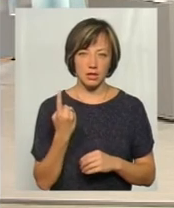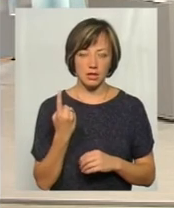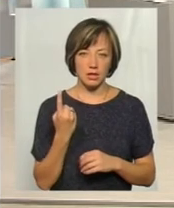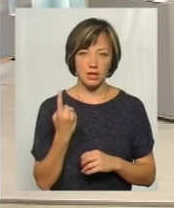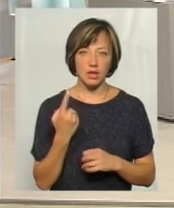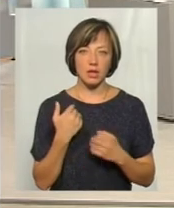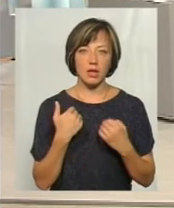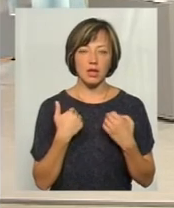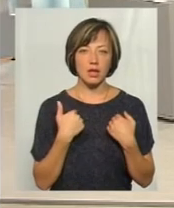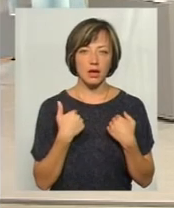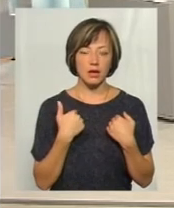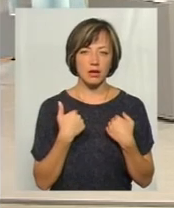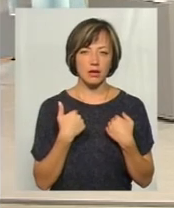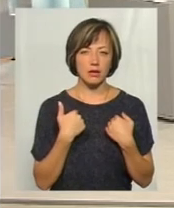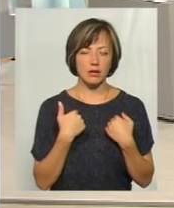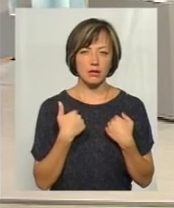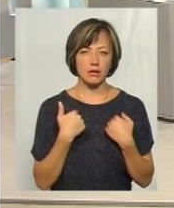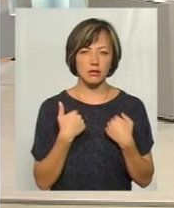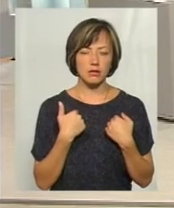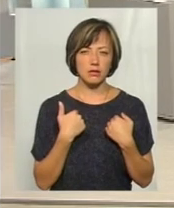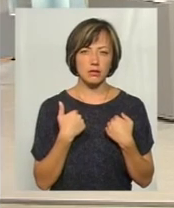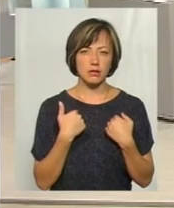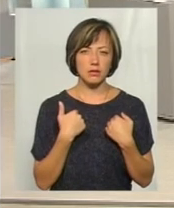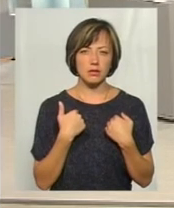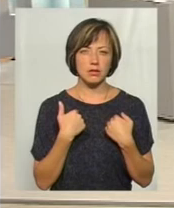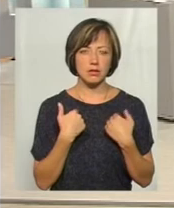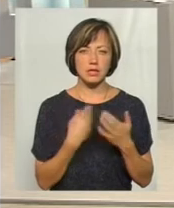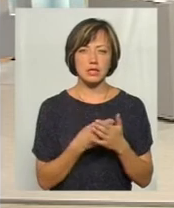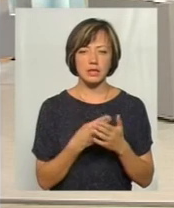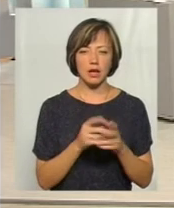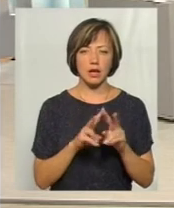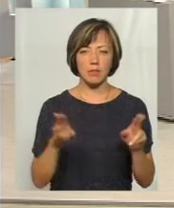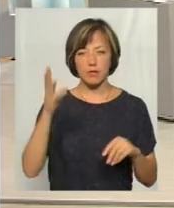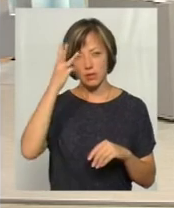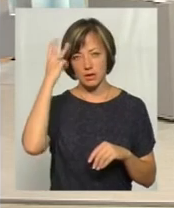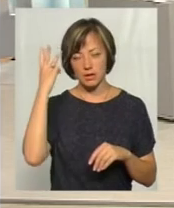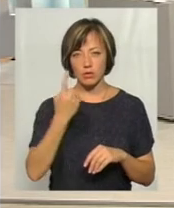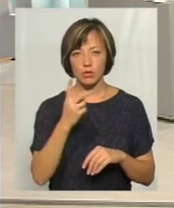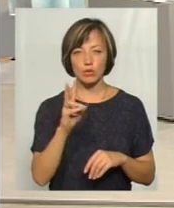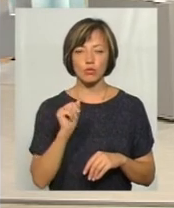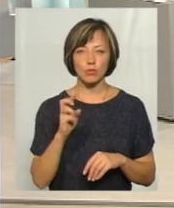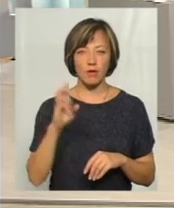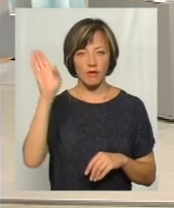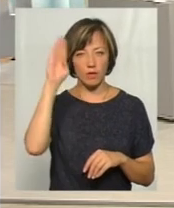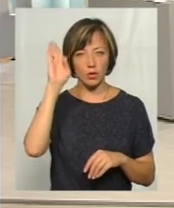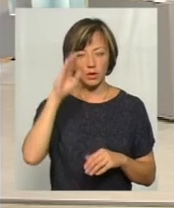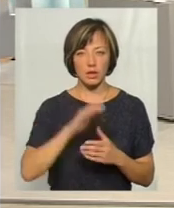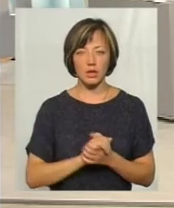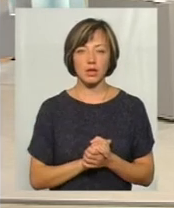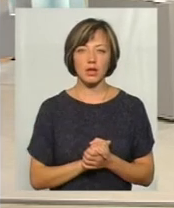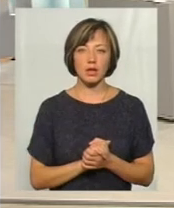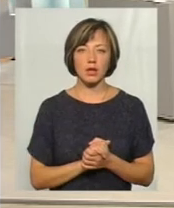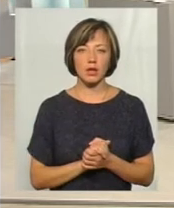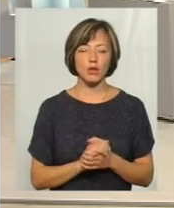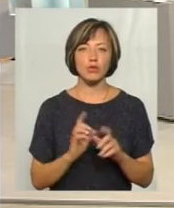І нас, на... Така сама цінає в хвилинку, како буде? А че там